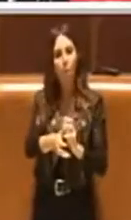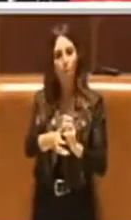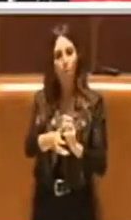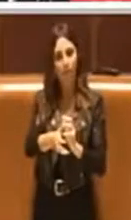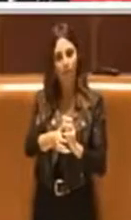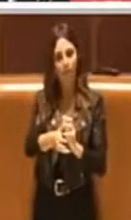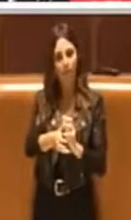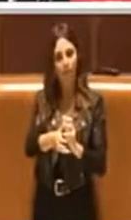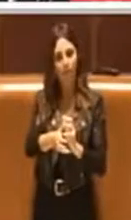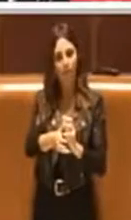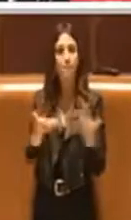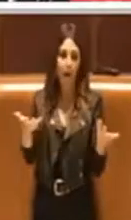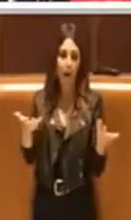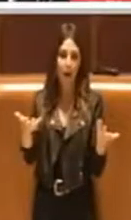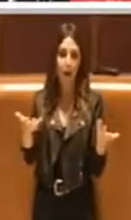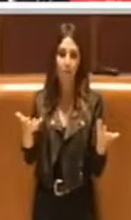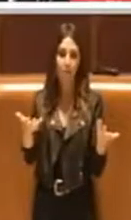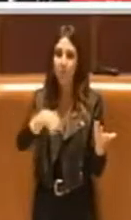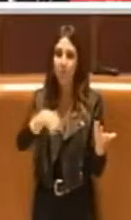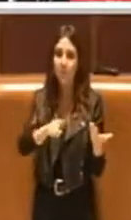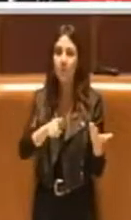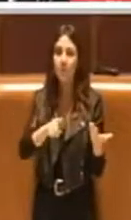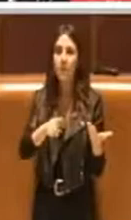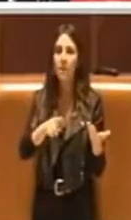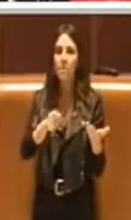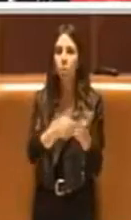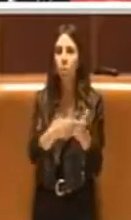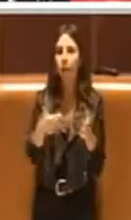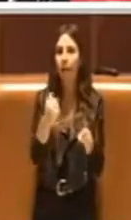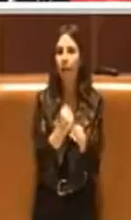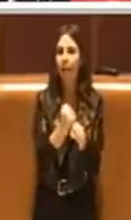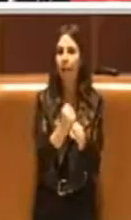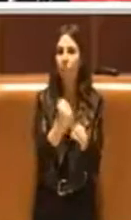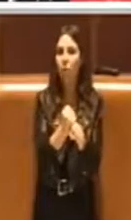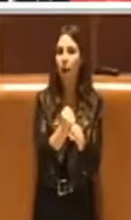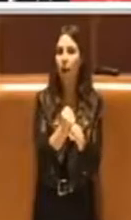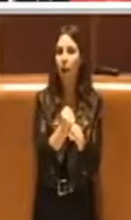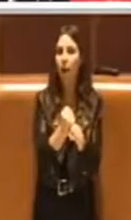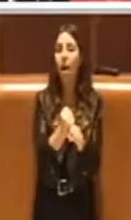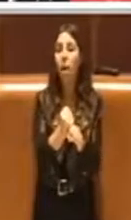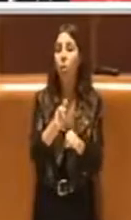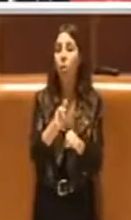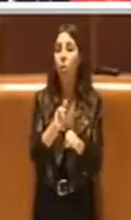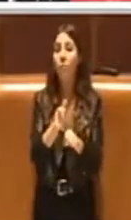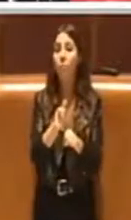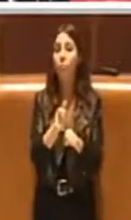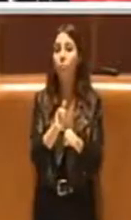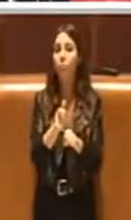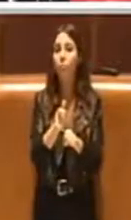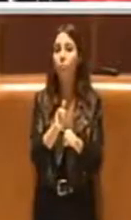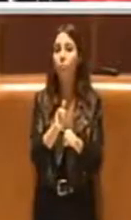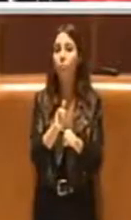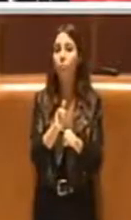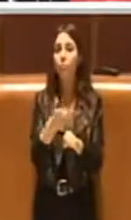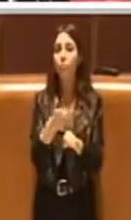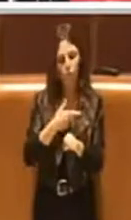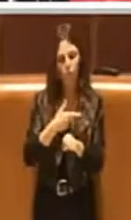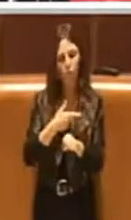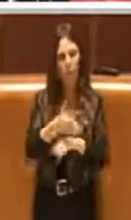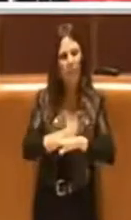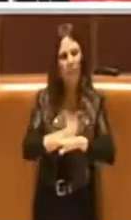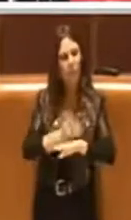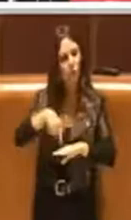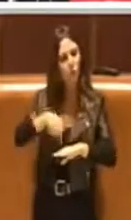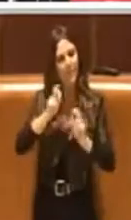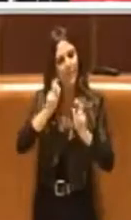sicuramente un qualcosa su cui è necessario lavorare perché da una parte si fanno degli sforzi per